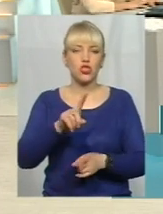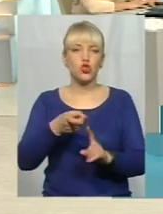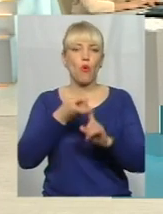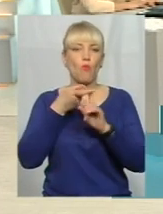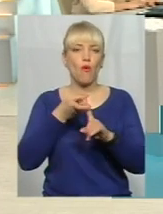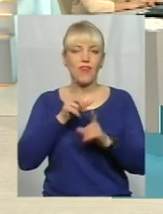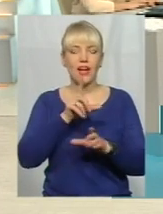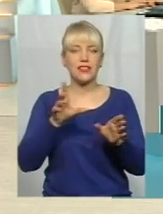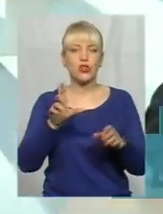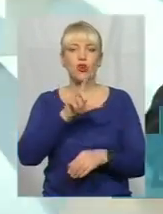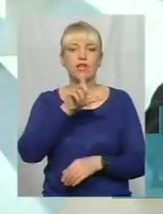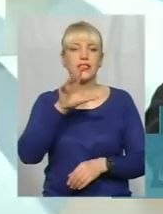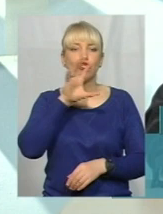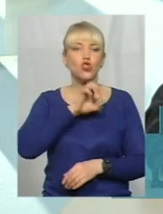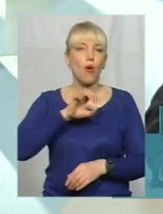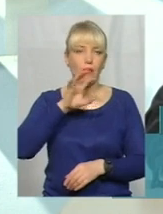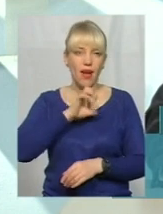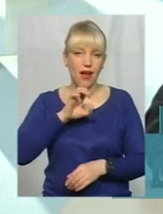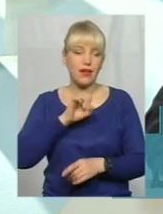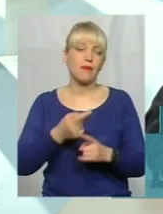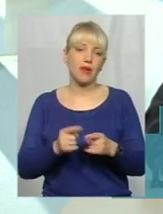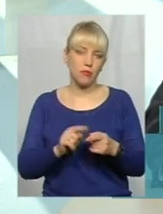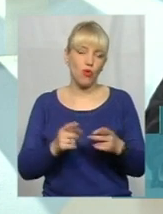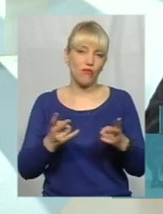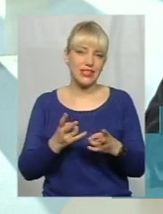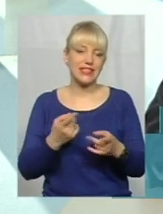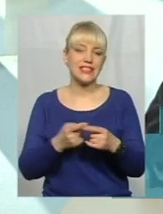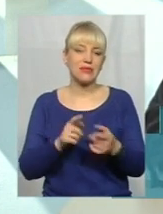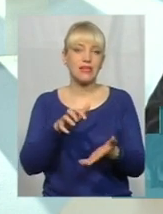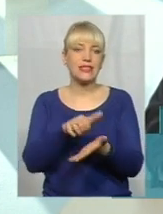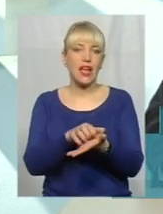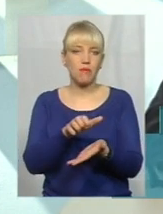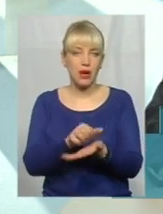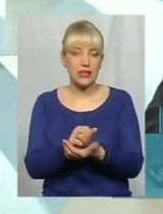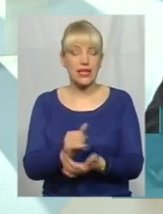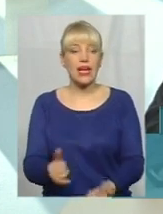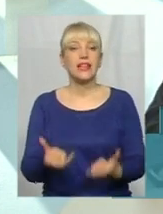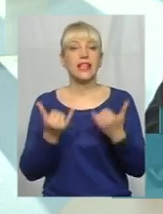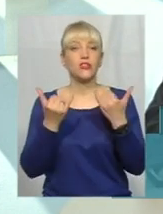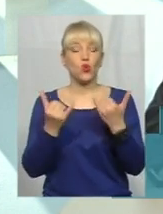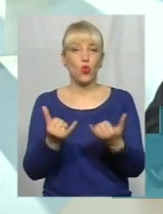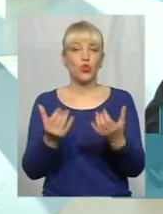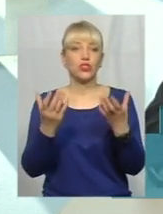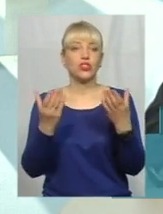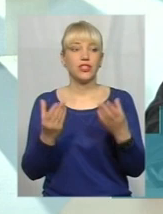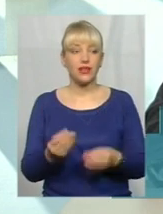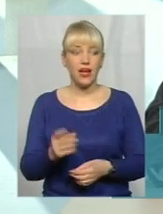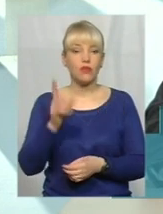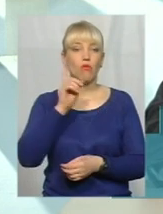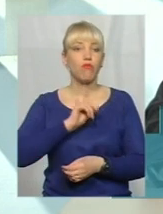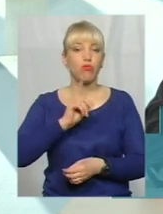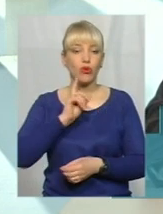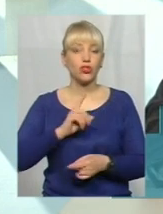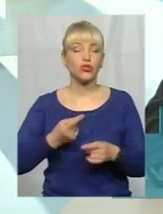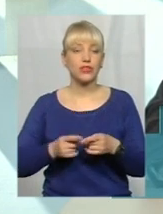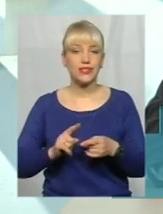в місті, повинно це підприємство займатися. Але на сьогоднішній день поки що це